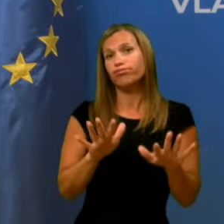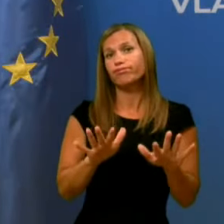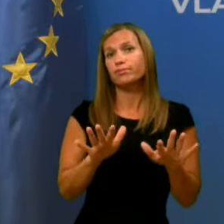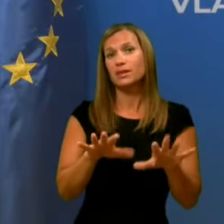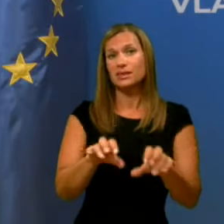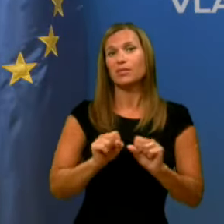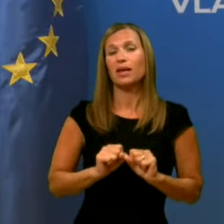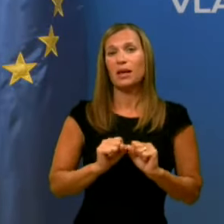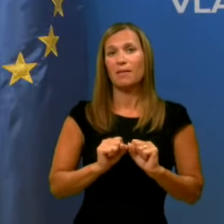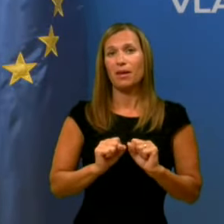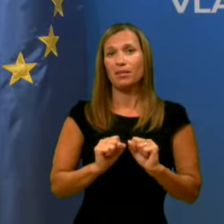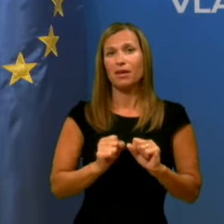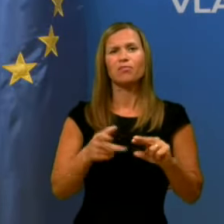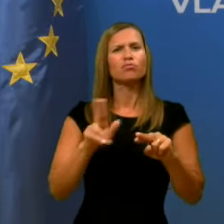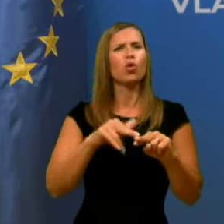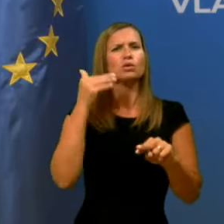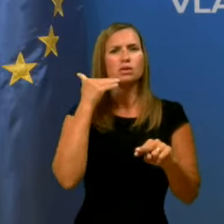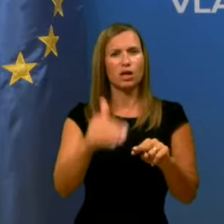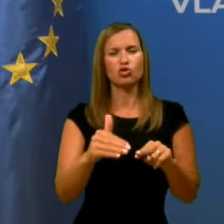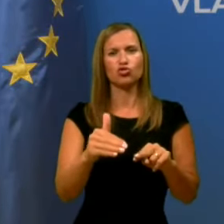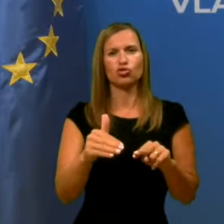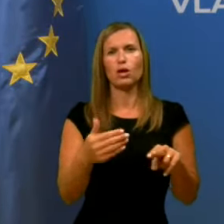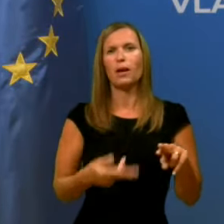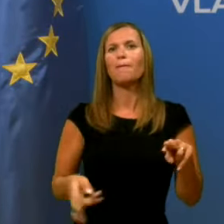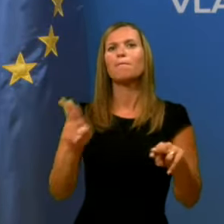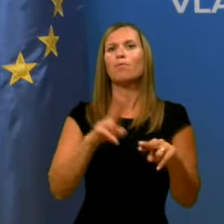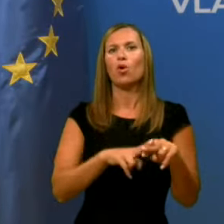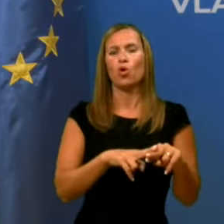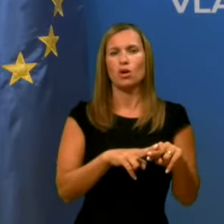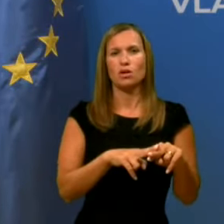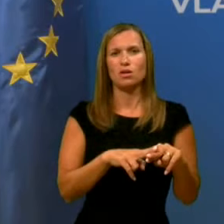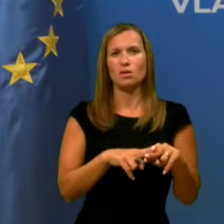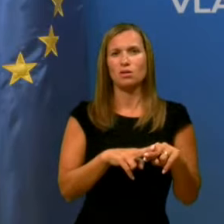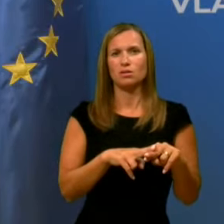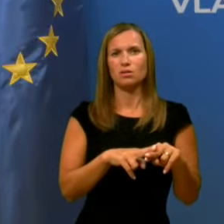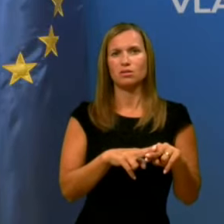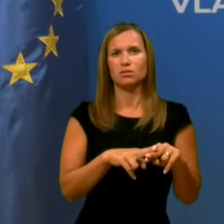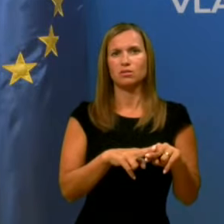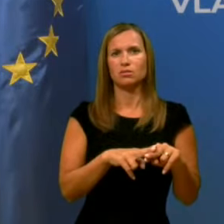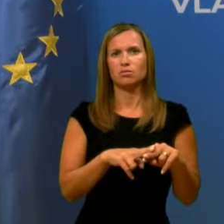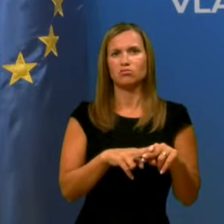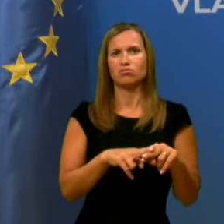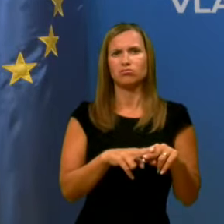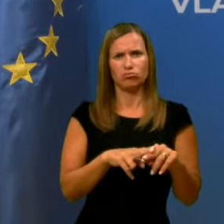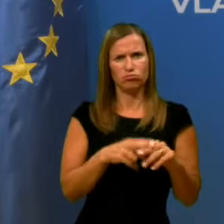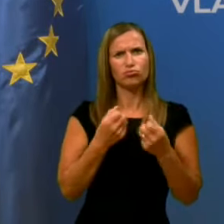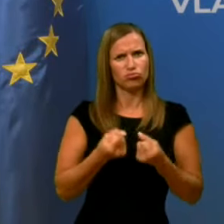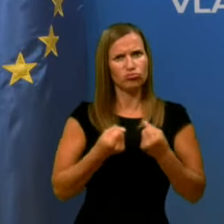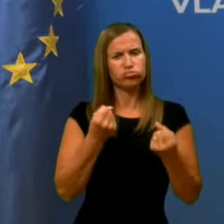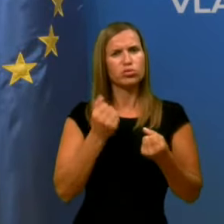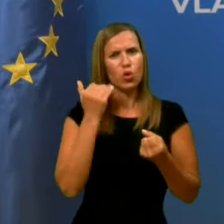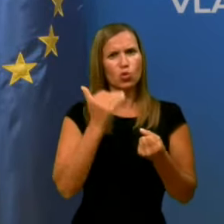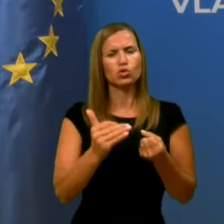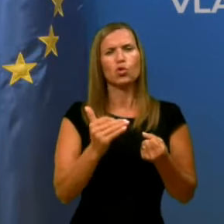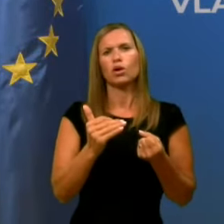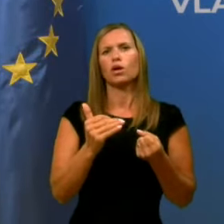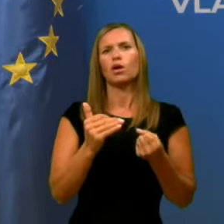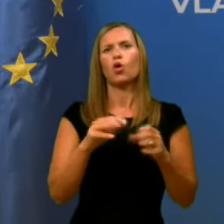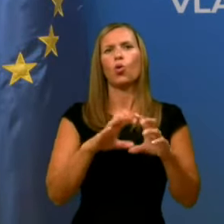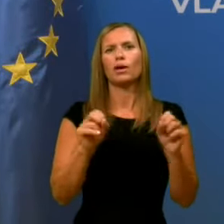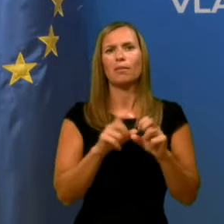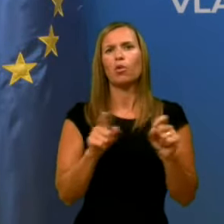ostrejših, bolj ostrih ukrepov, recimo omejitve gibanja,